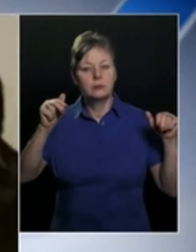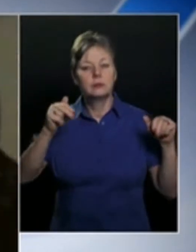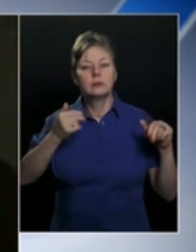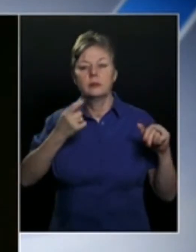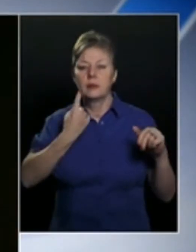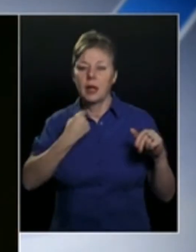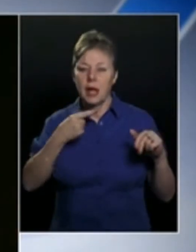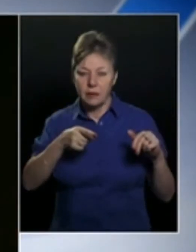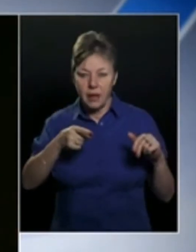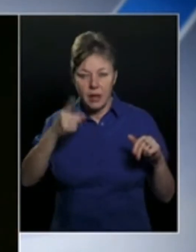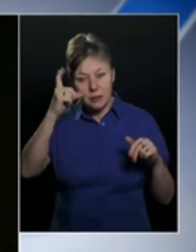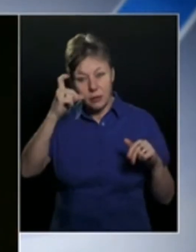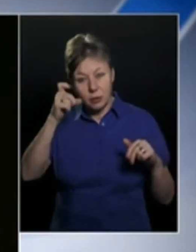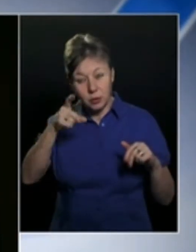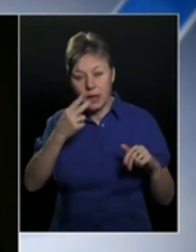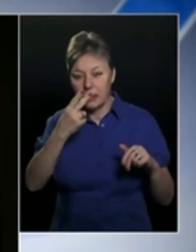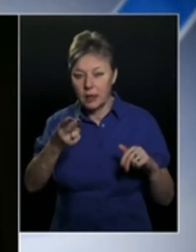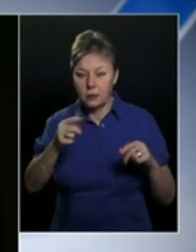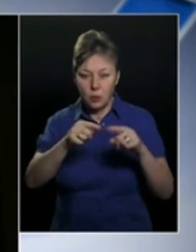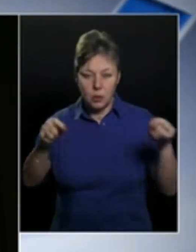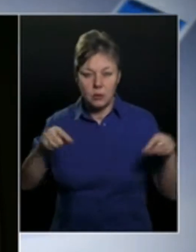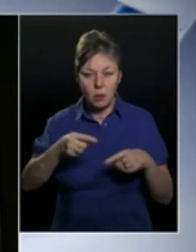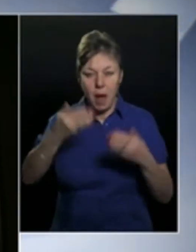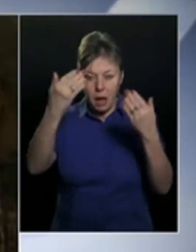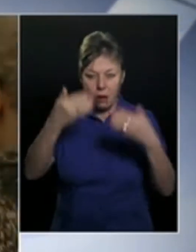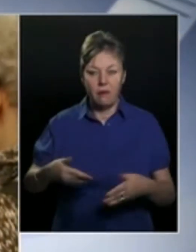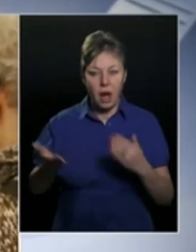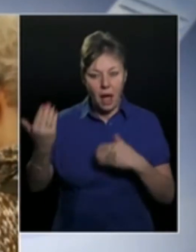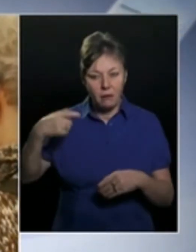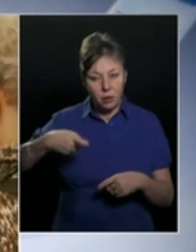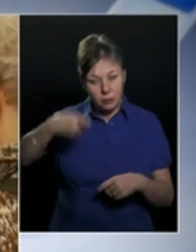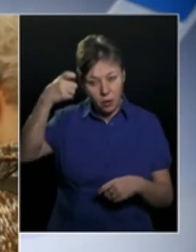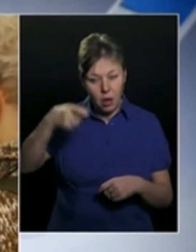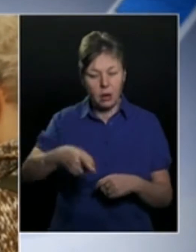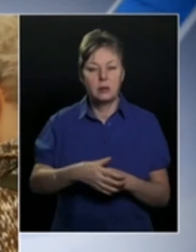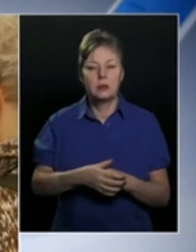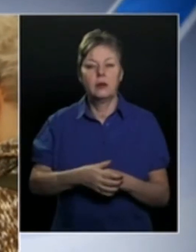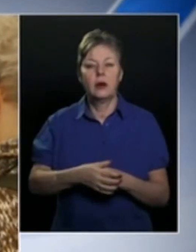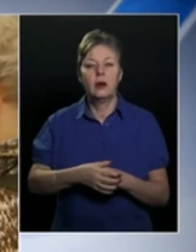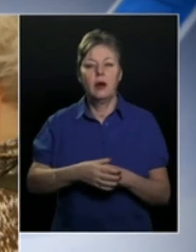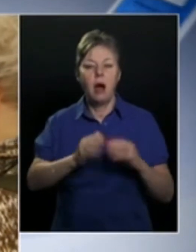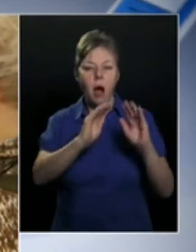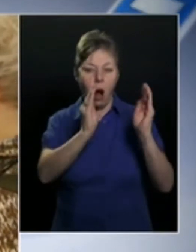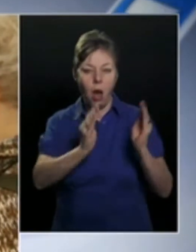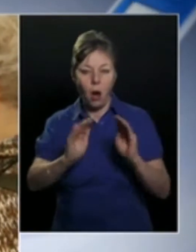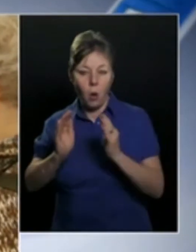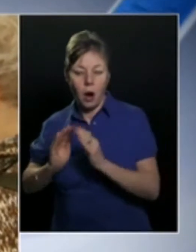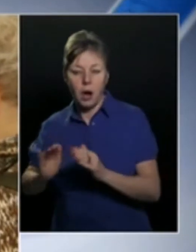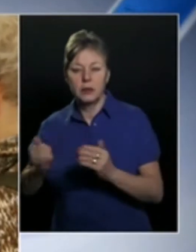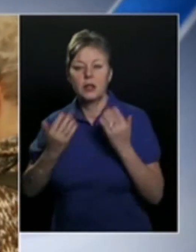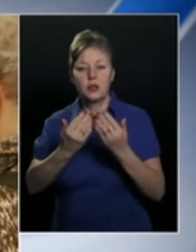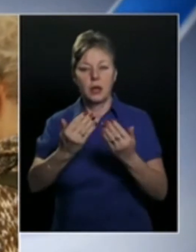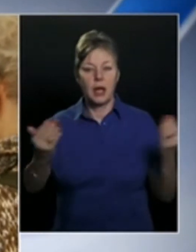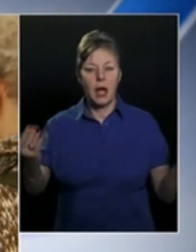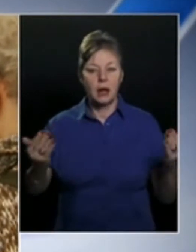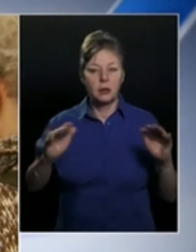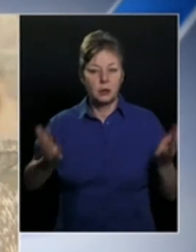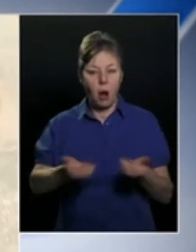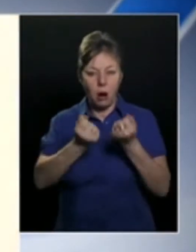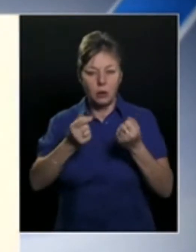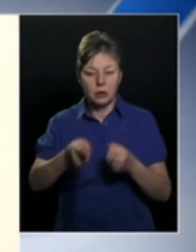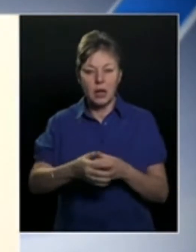fotóját láthattuk, mely valaha ott függött a szobája falán. A képen szereplő alakokat és a galériában